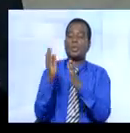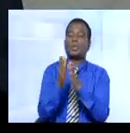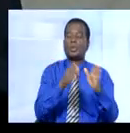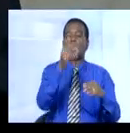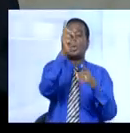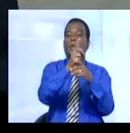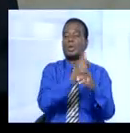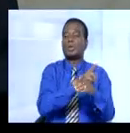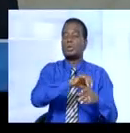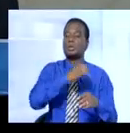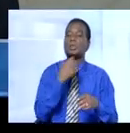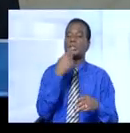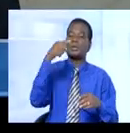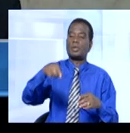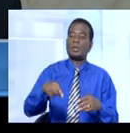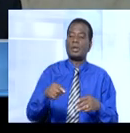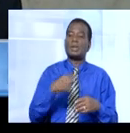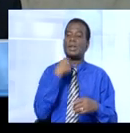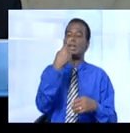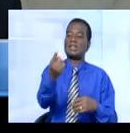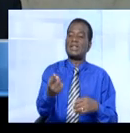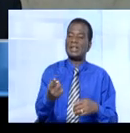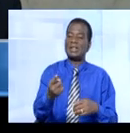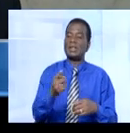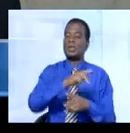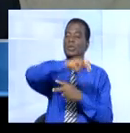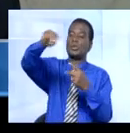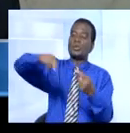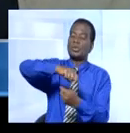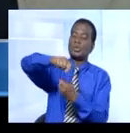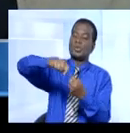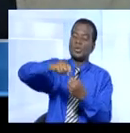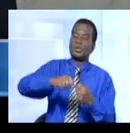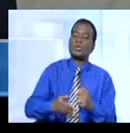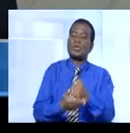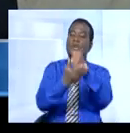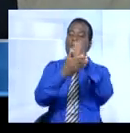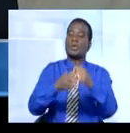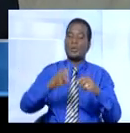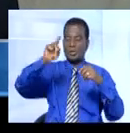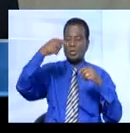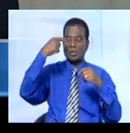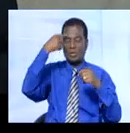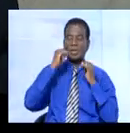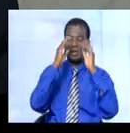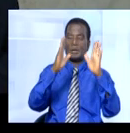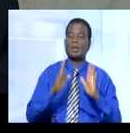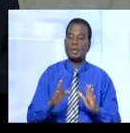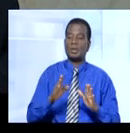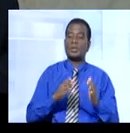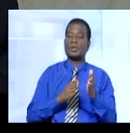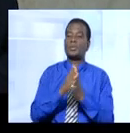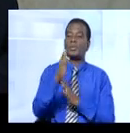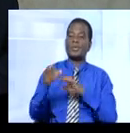développement. Je tiens à exprimer nos totales appui au gouvernement ivoirien de bien